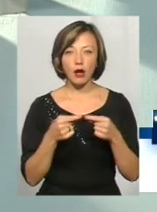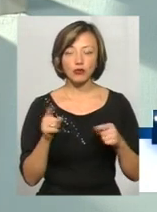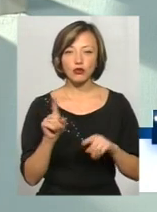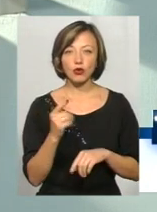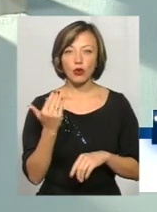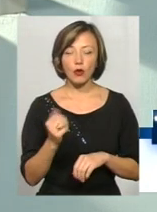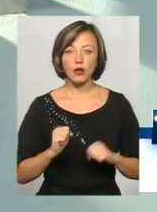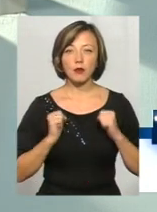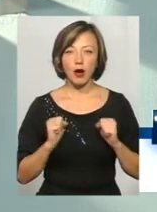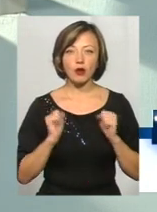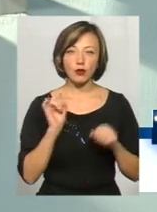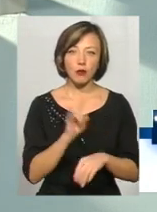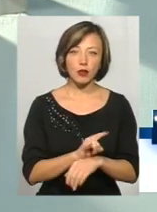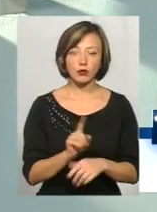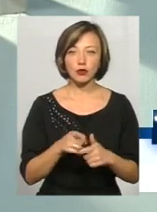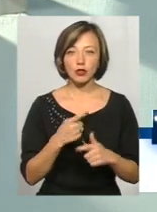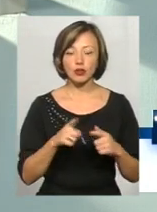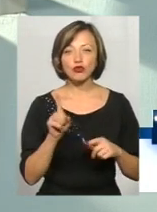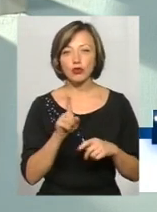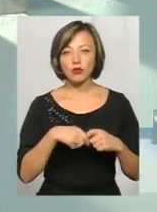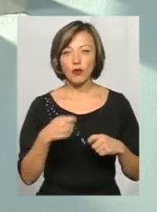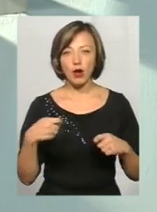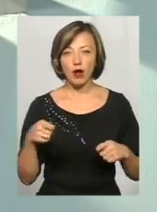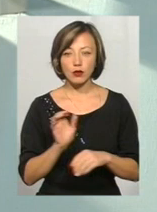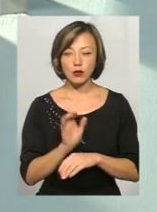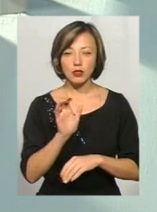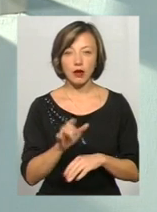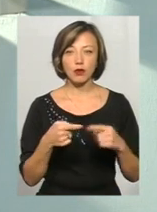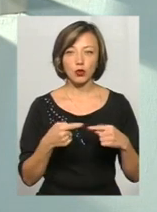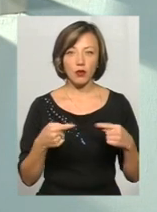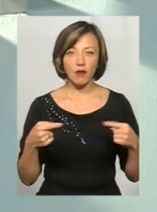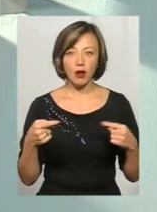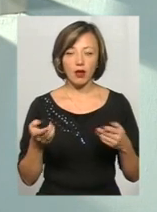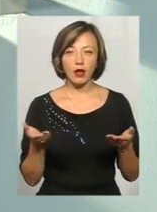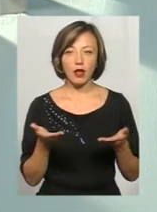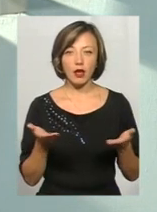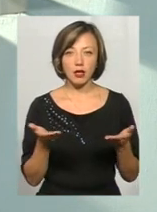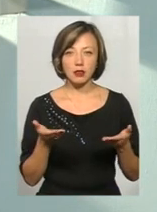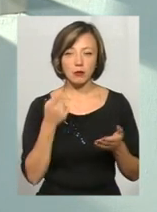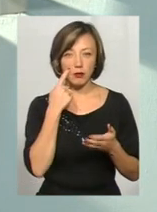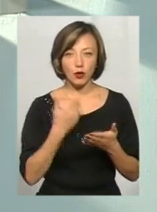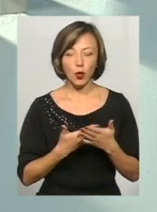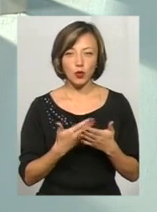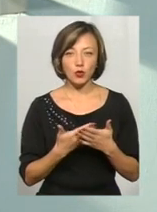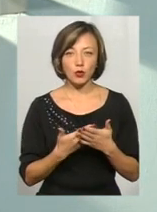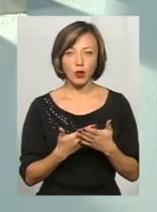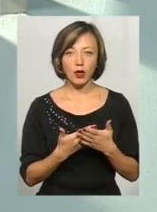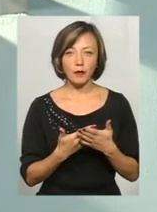його намагаються обманути, що звалікають з поставкою товару, якийсь він підозрює